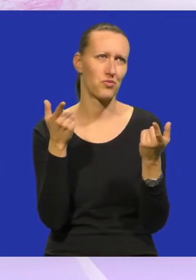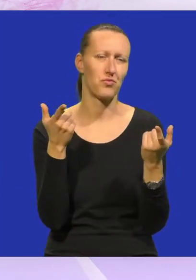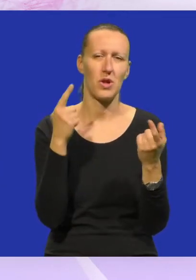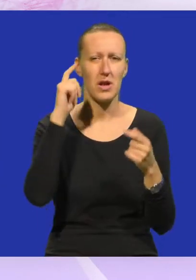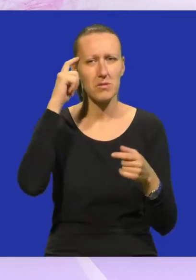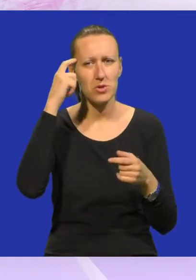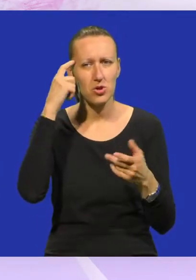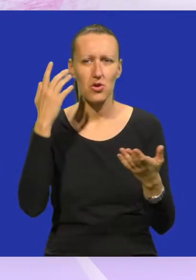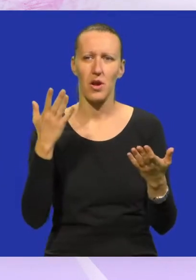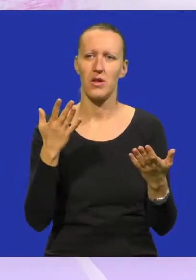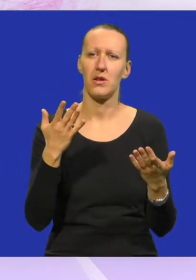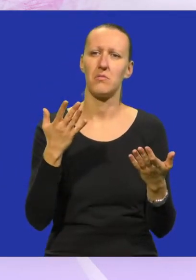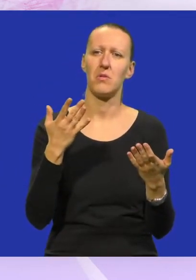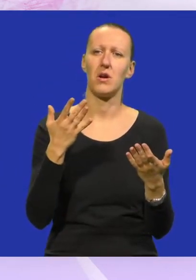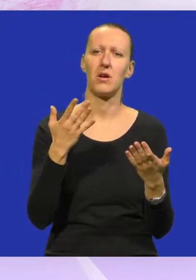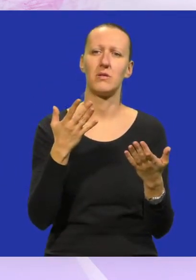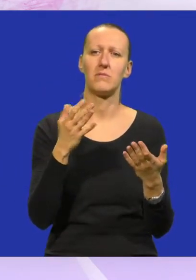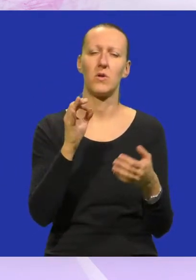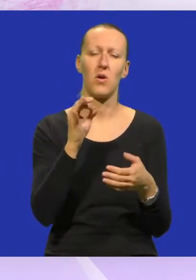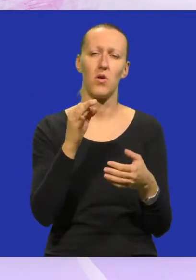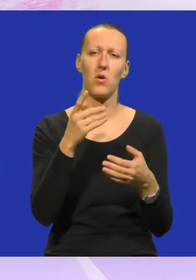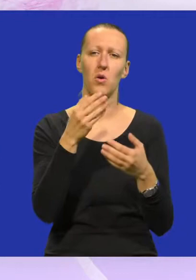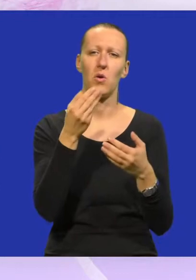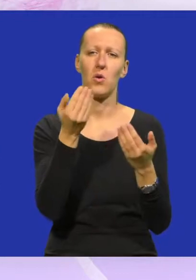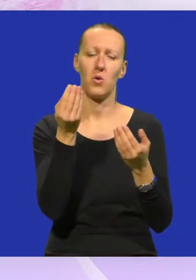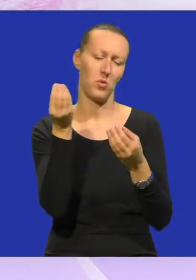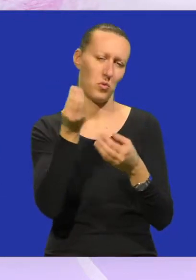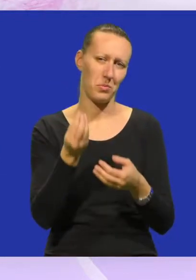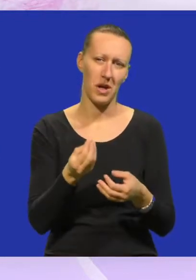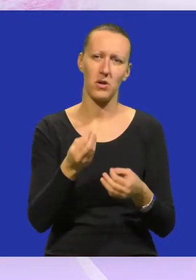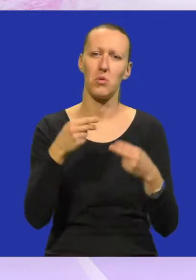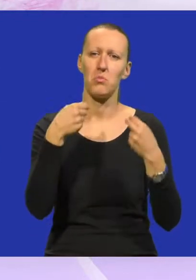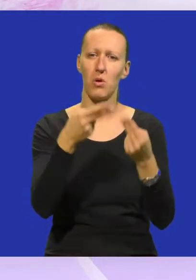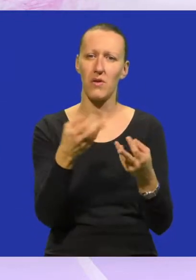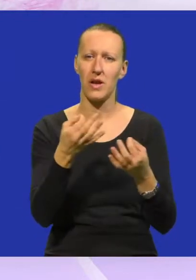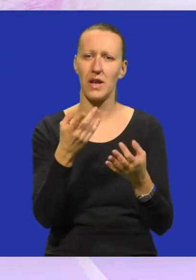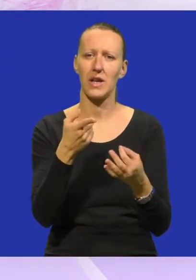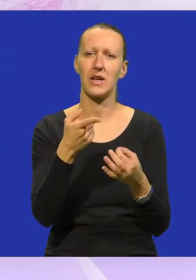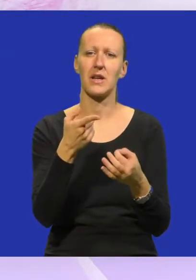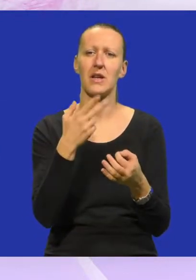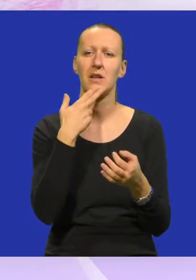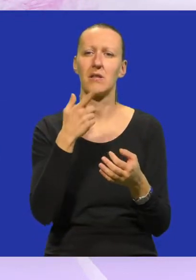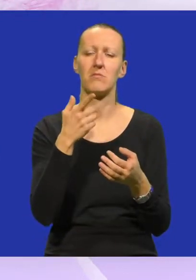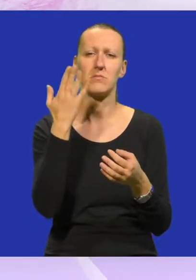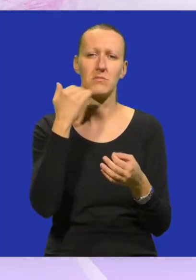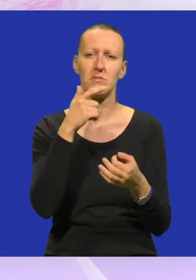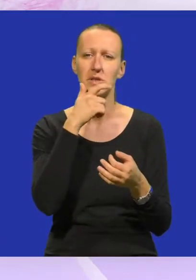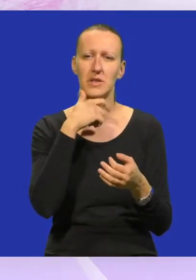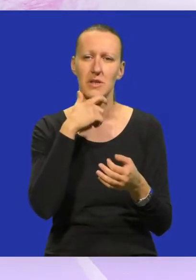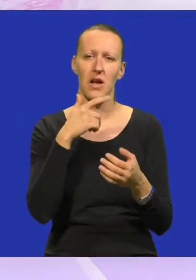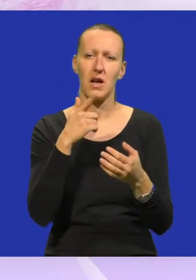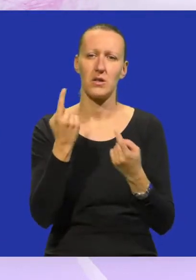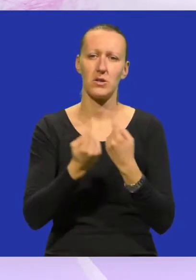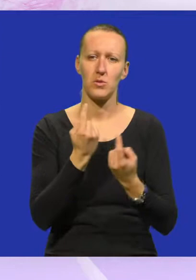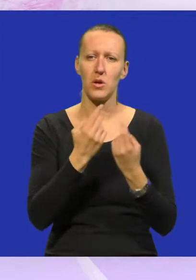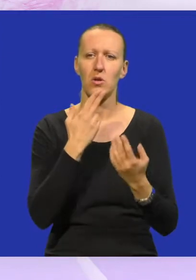razmišljanjima o suvremenoj umjetnosti, dakle, povratak nekim tradicionalizmima koji